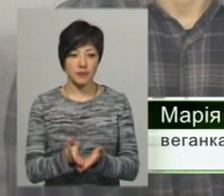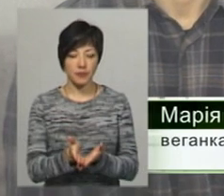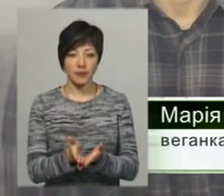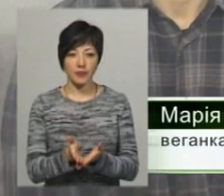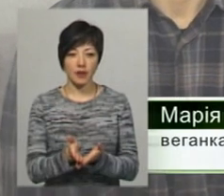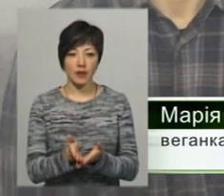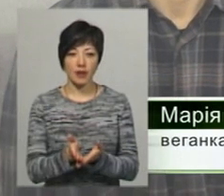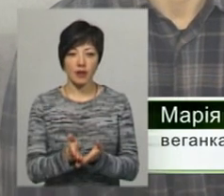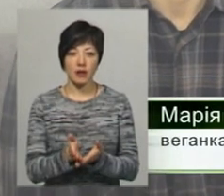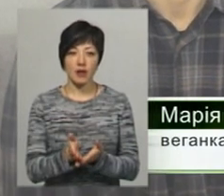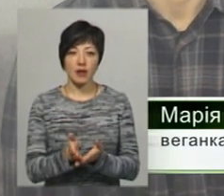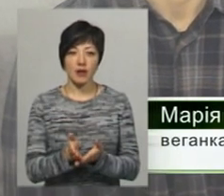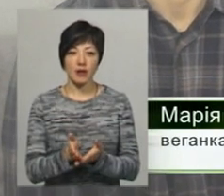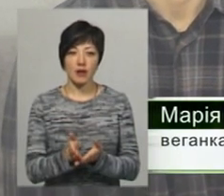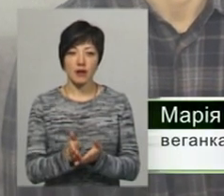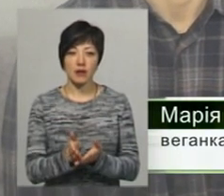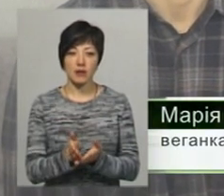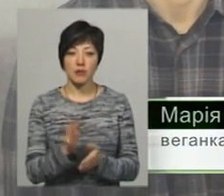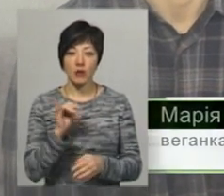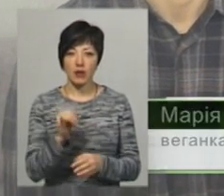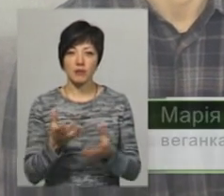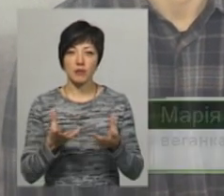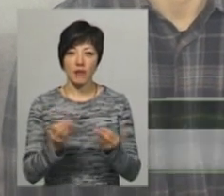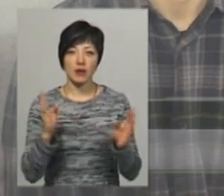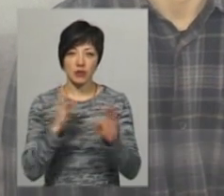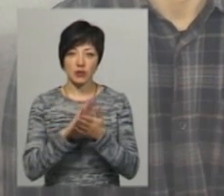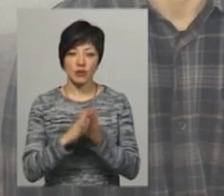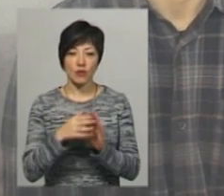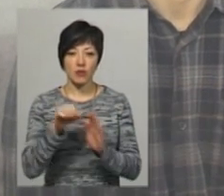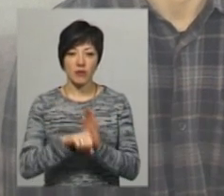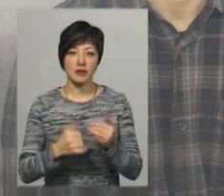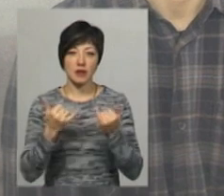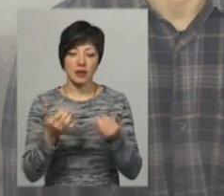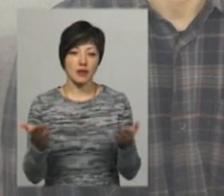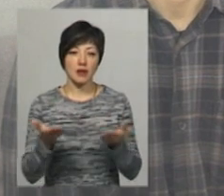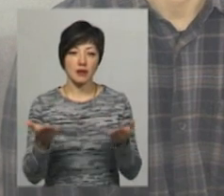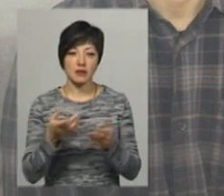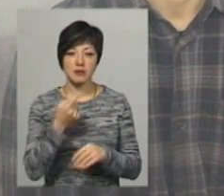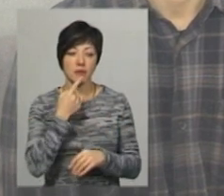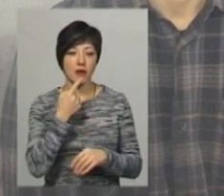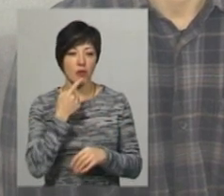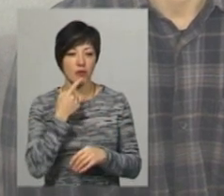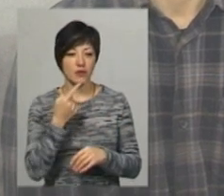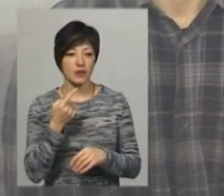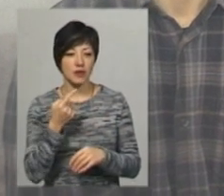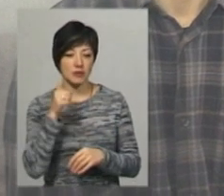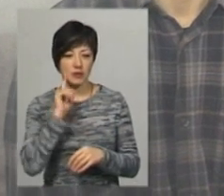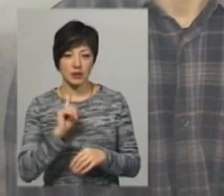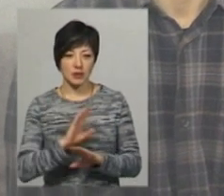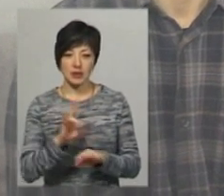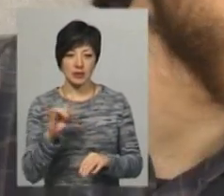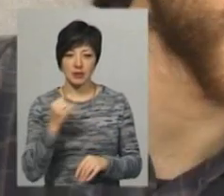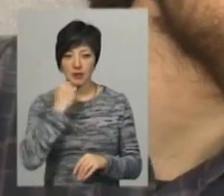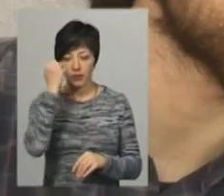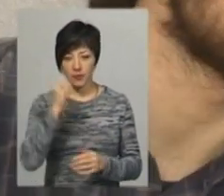не тільки впливає на екологічну ситуацію погану, і просто вбивати заради якихось смакових рецепторів. Ні, дякую.